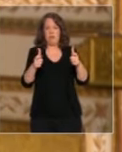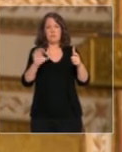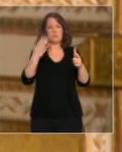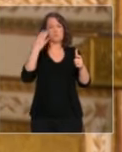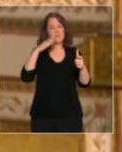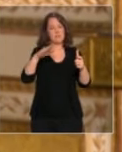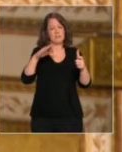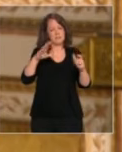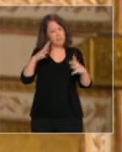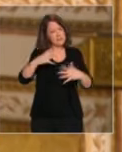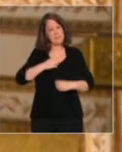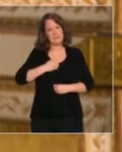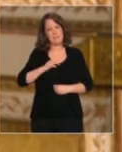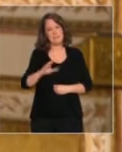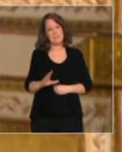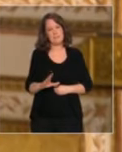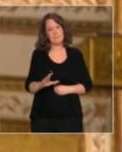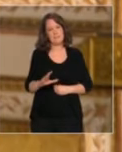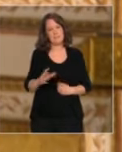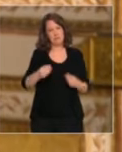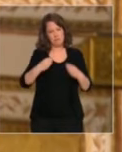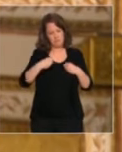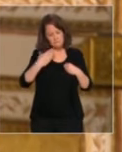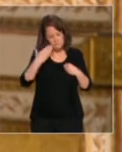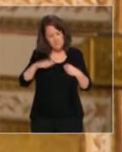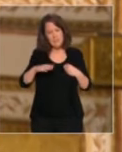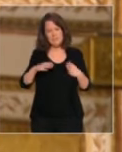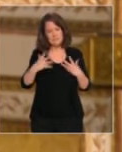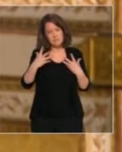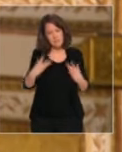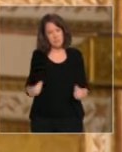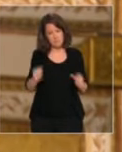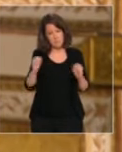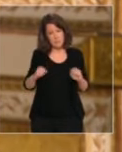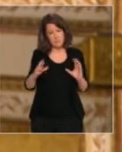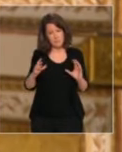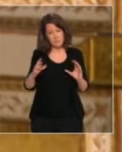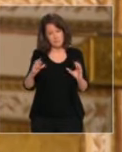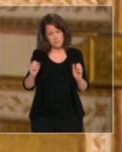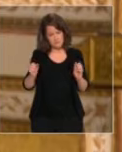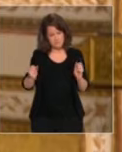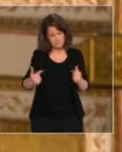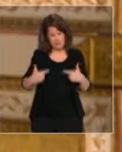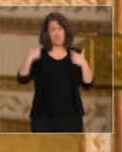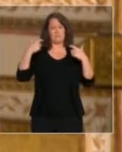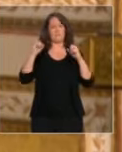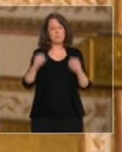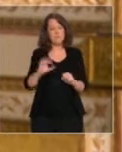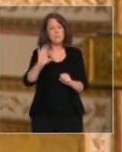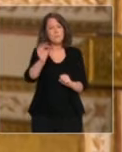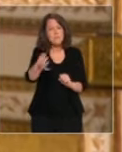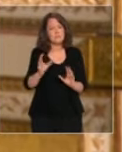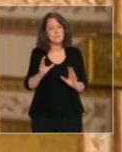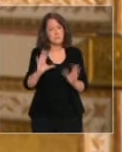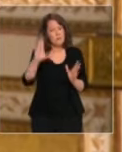Il nous rappelle que nous sommes vulnérables. Nous l'avions sans doute oublié et ne cherchons pas tout de